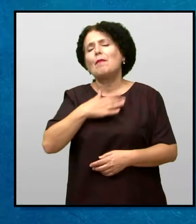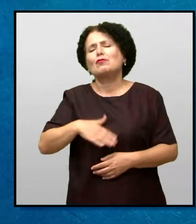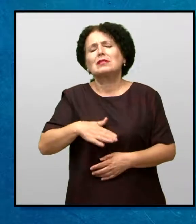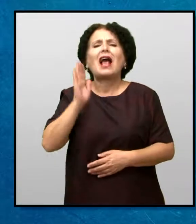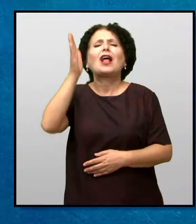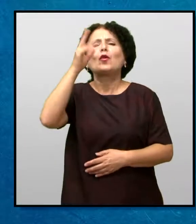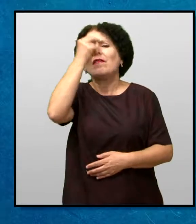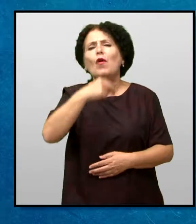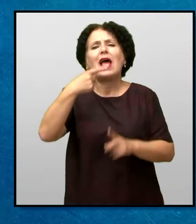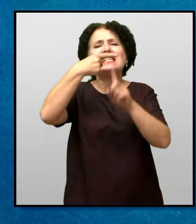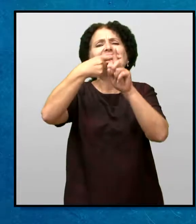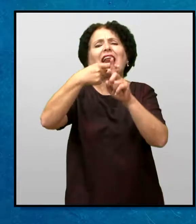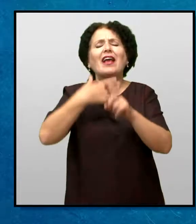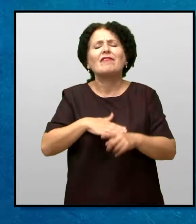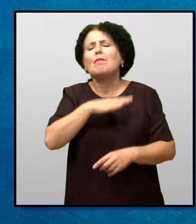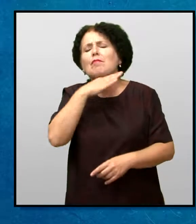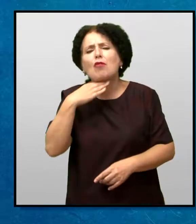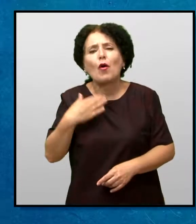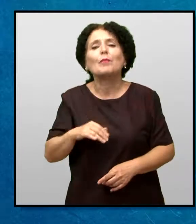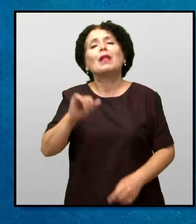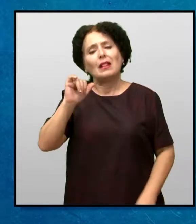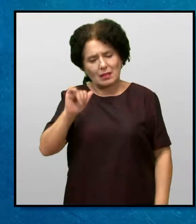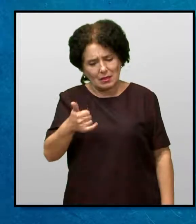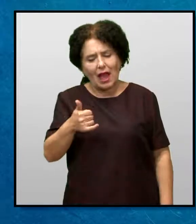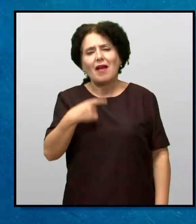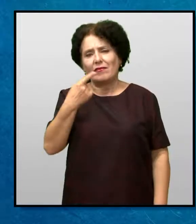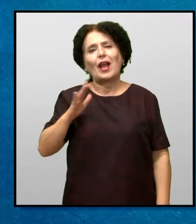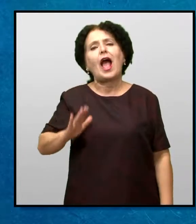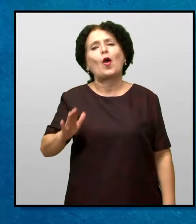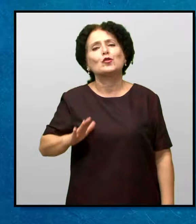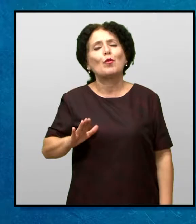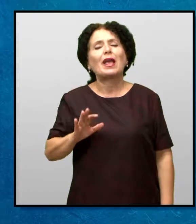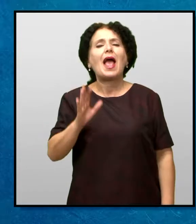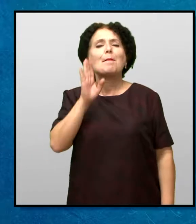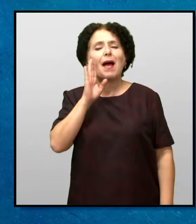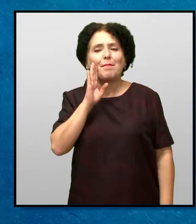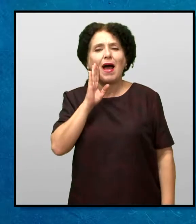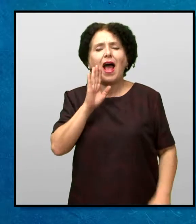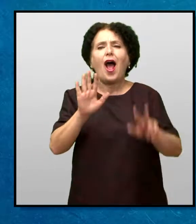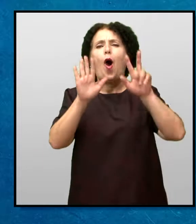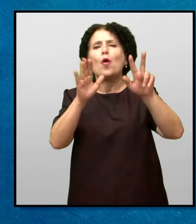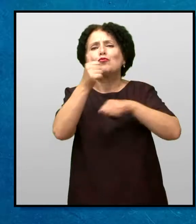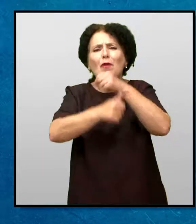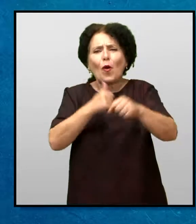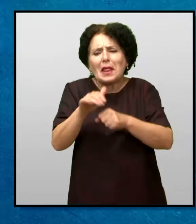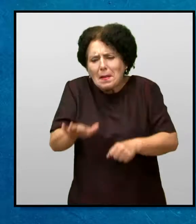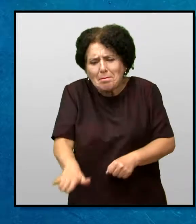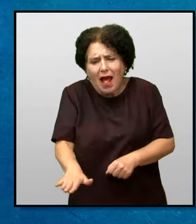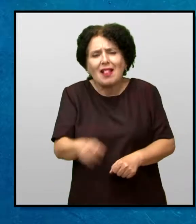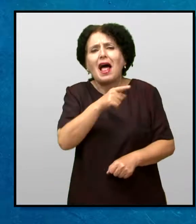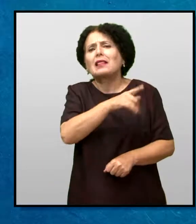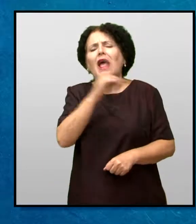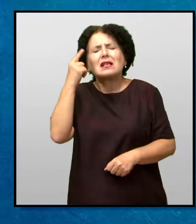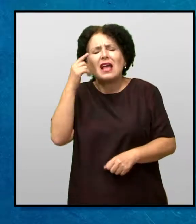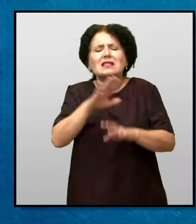таа многу сака да оди в церква Да, рече господја Джонс Има од 2 и 8 години, а веќе знае се